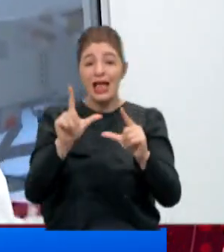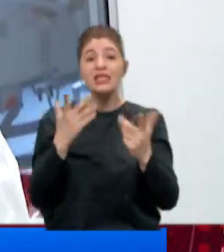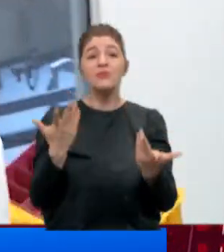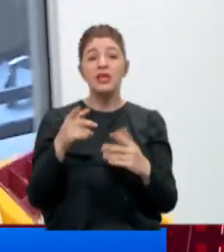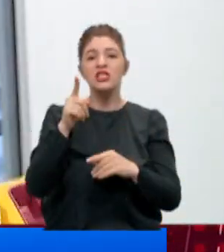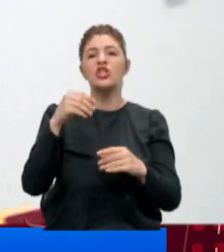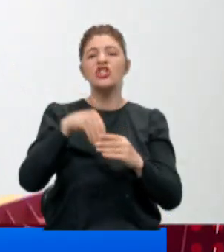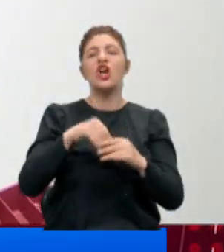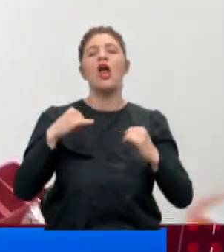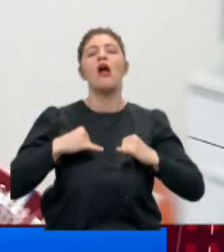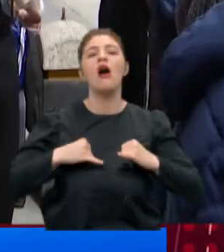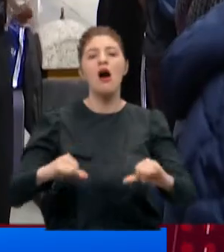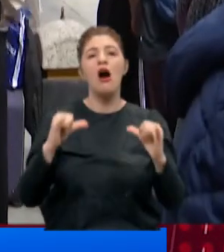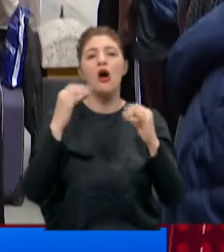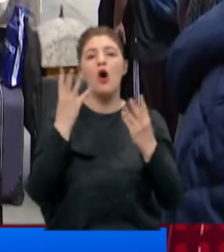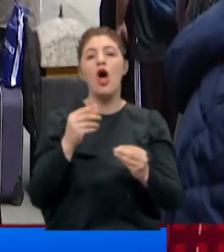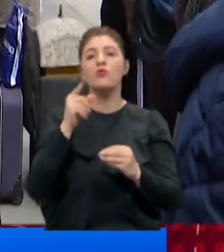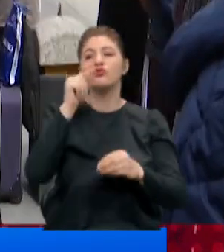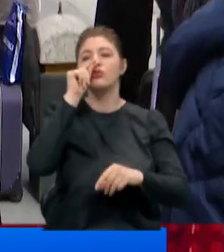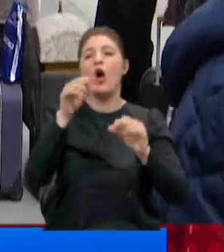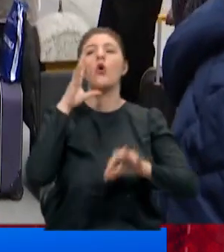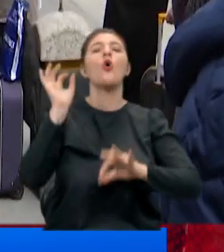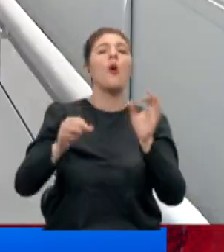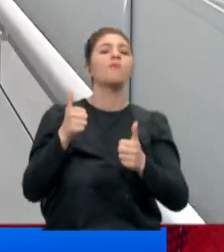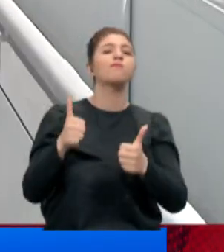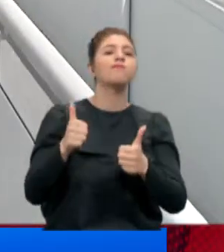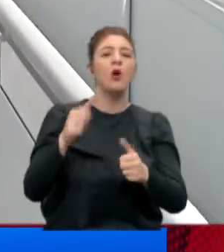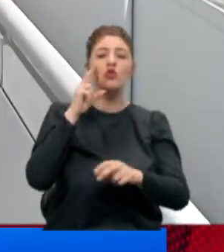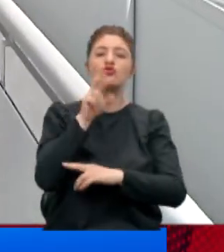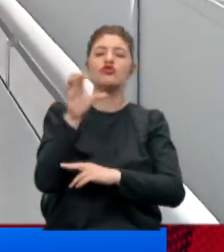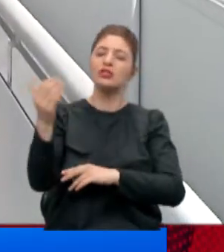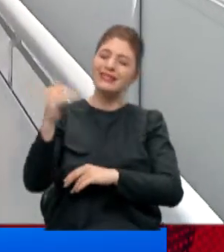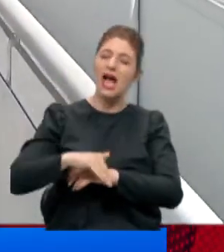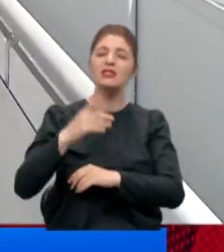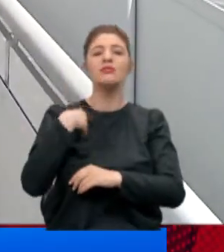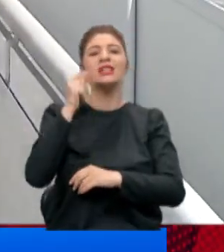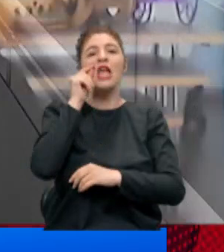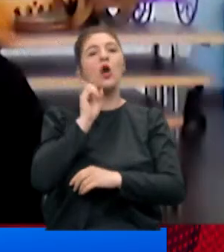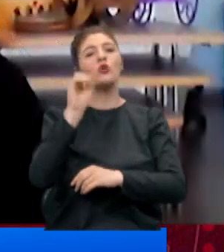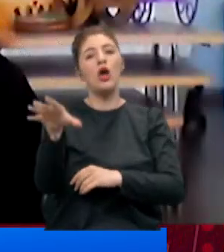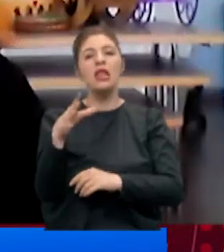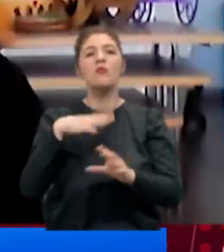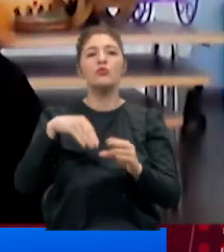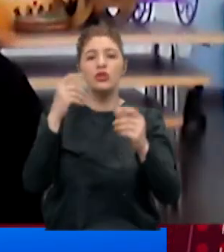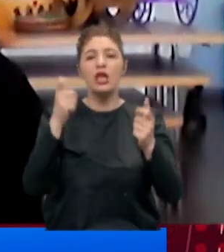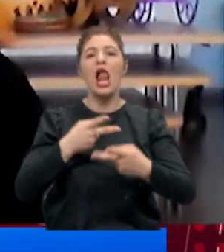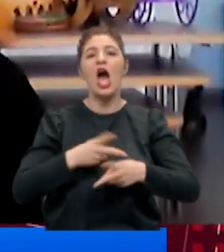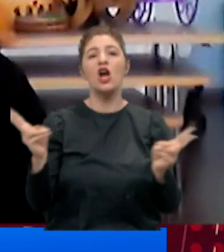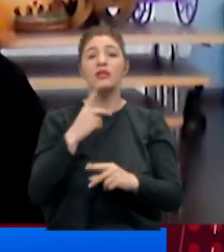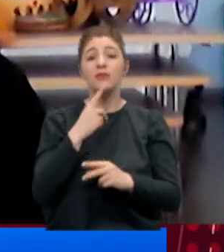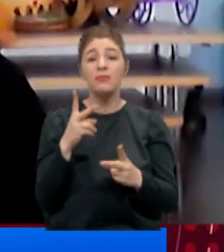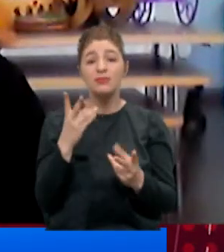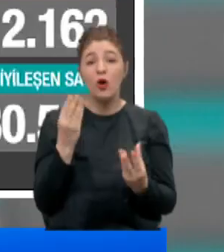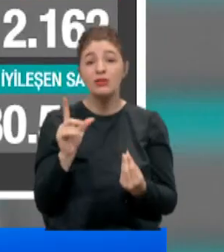lazım ki siz içiniz rahat bir şekilde bu salgın kontrol altında turist ağırlayayım, insan göndereyim, bütün alanları açayım